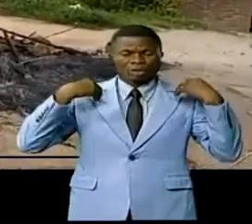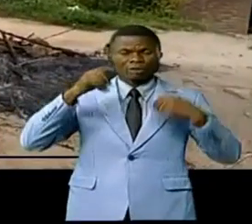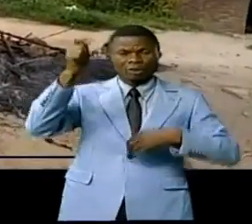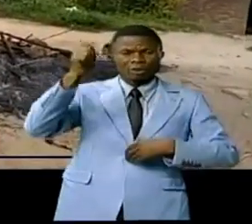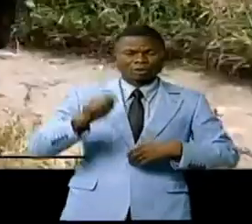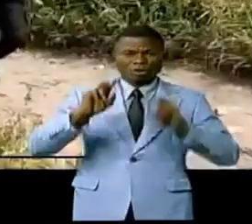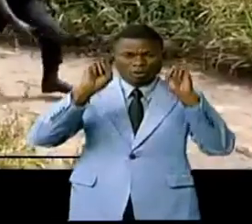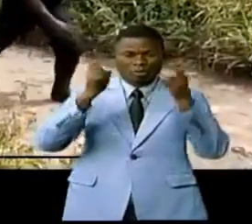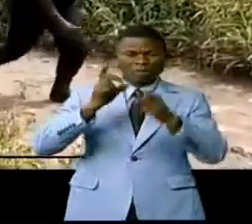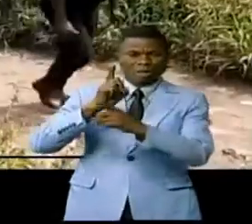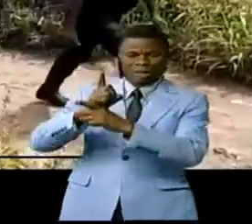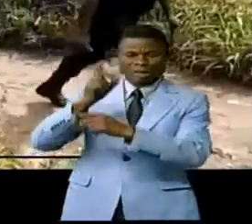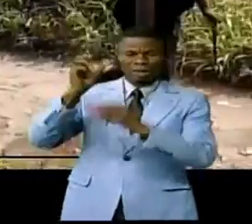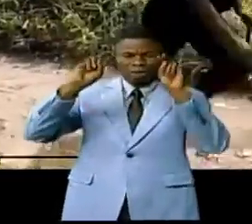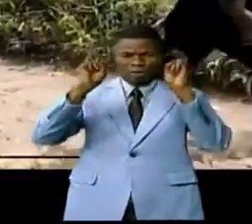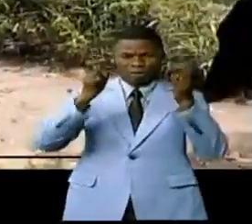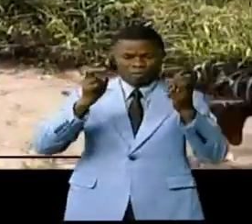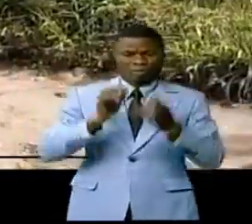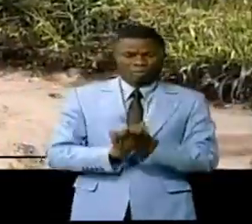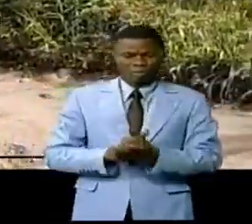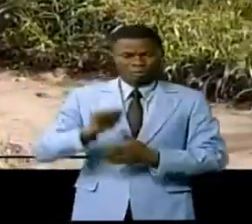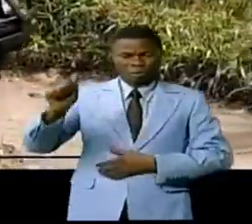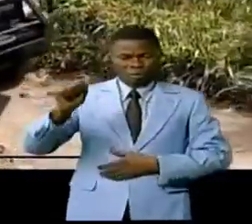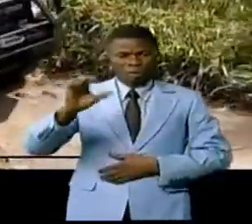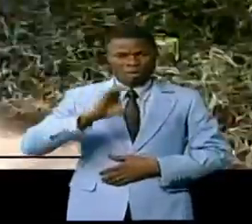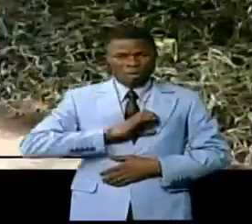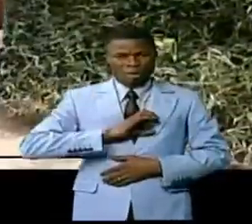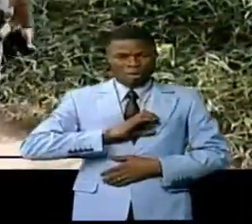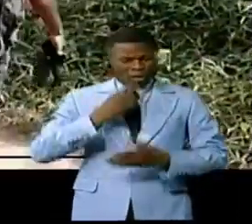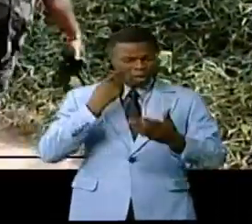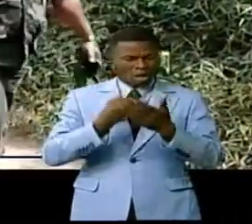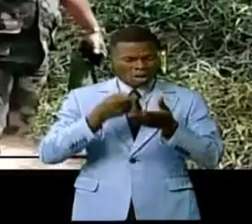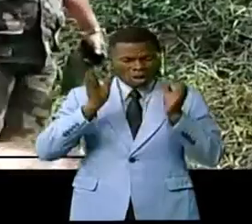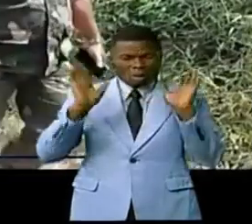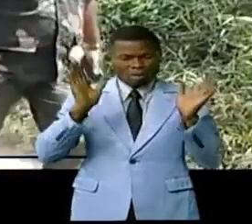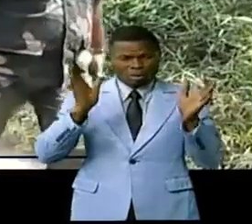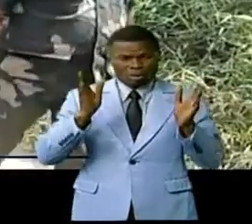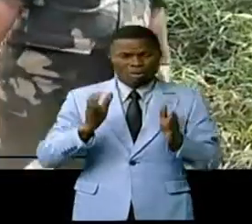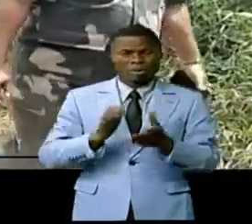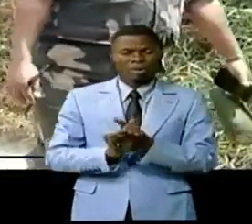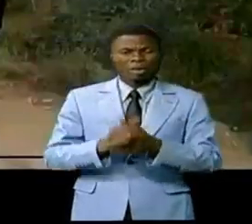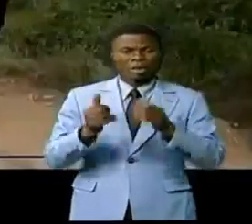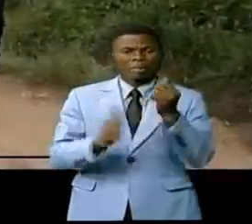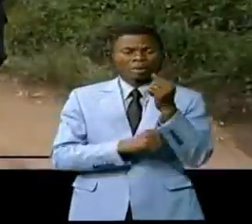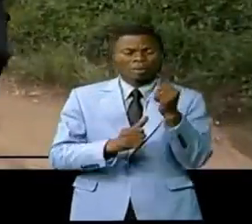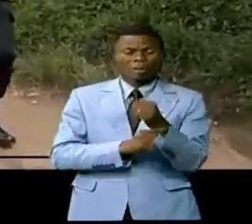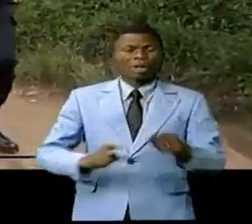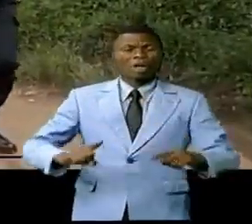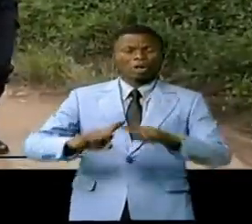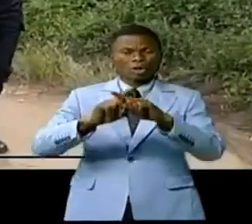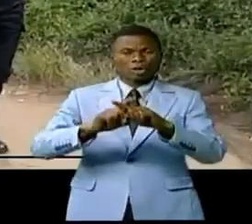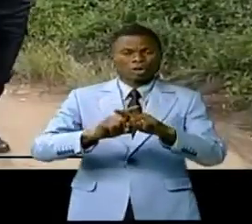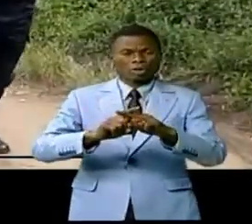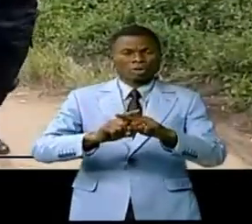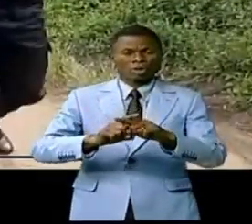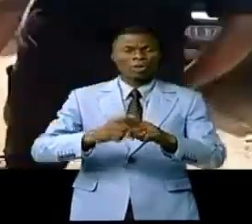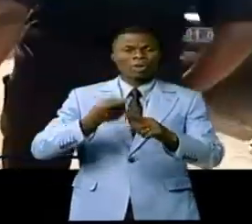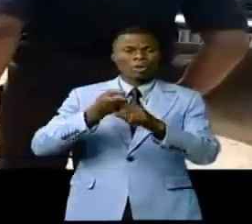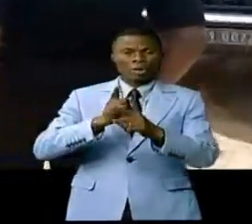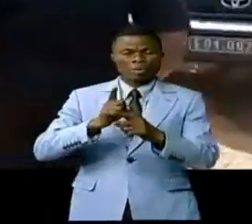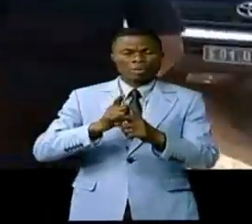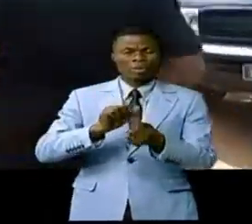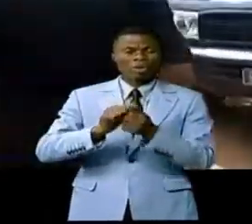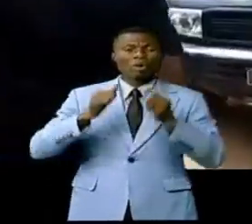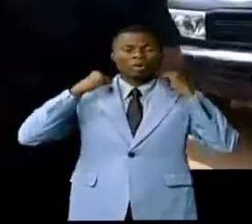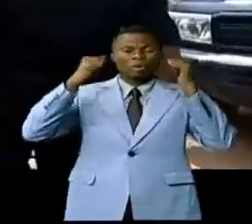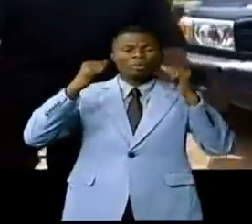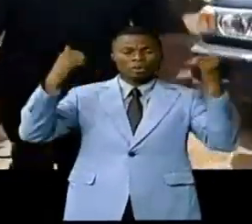celui de la défense ville, le maire policier a piqué un constat amer, vu que la partie perdante au conflit s'est caractérisée par la barbarie